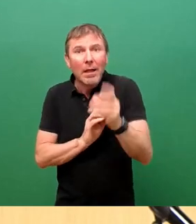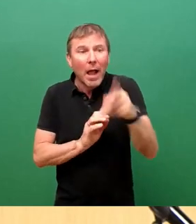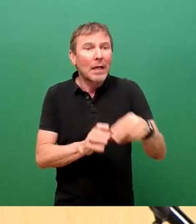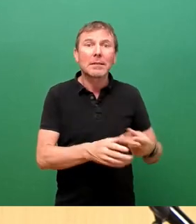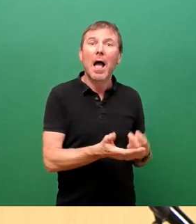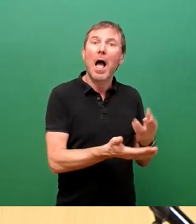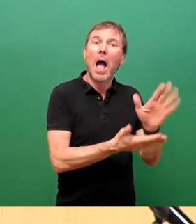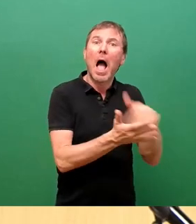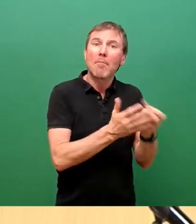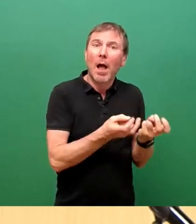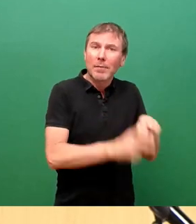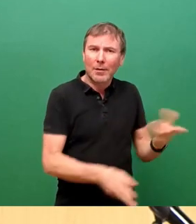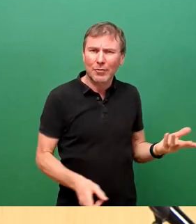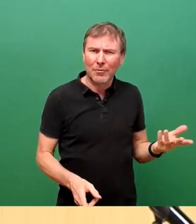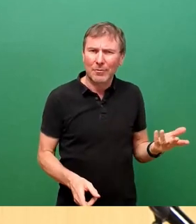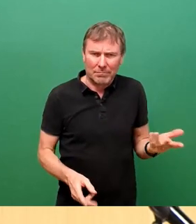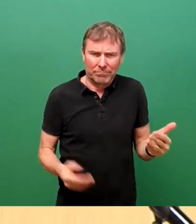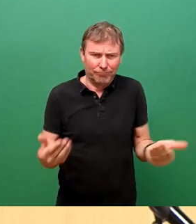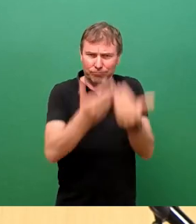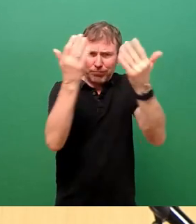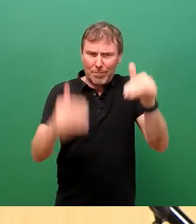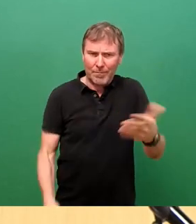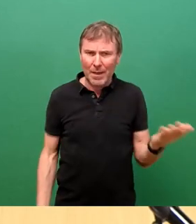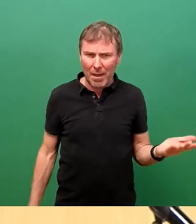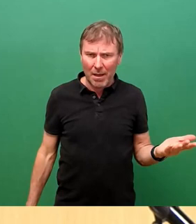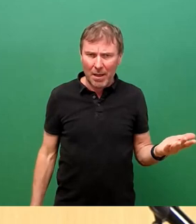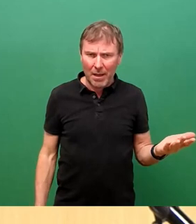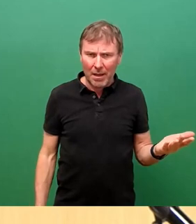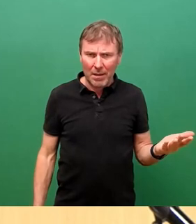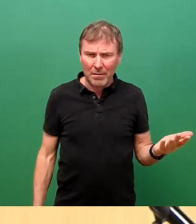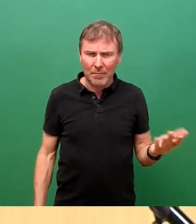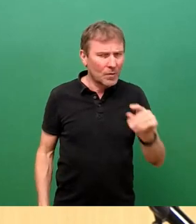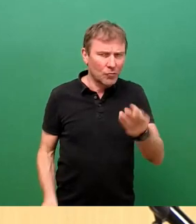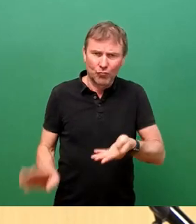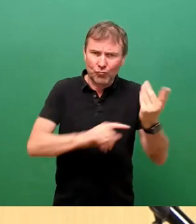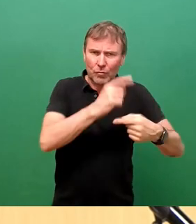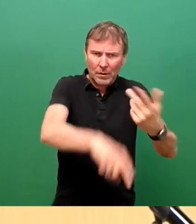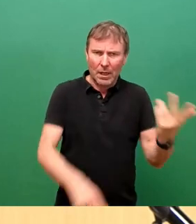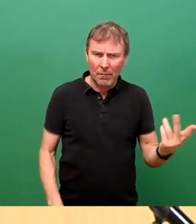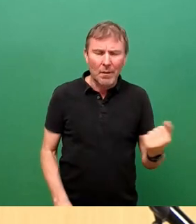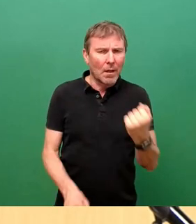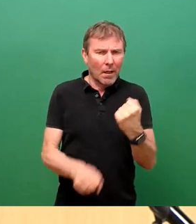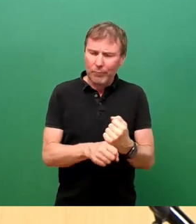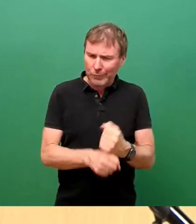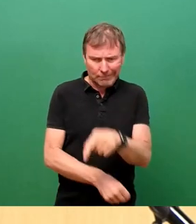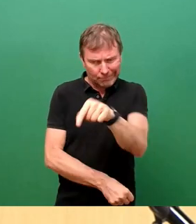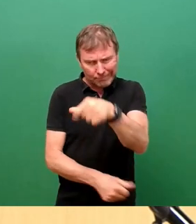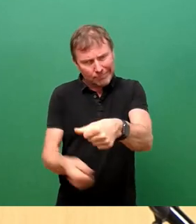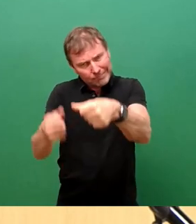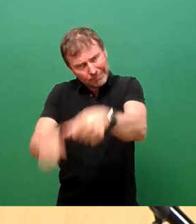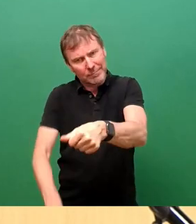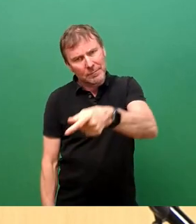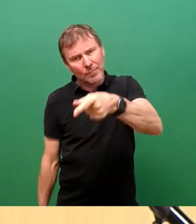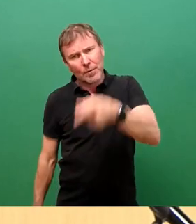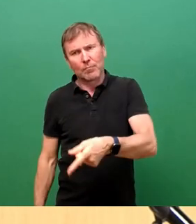irgendetwas faul. Und da müssen wir auch im Prinzip weiter den Finger in die Wunde legen. Das Weitere ist ja auch,